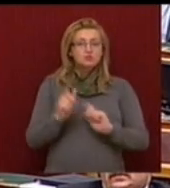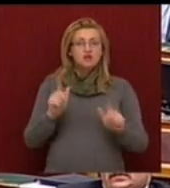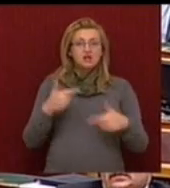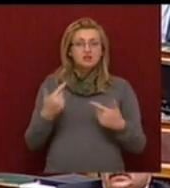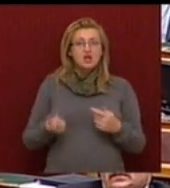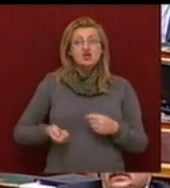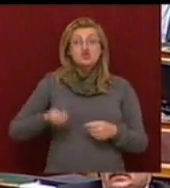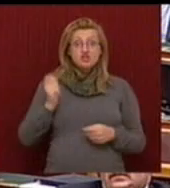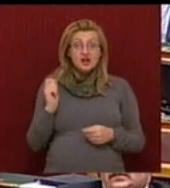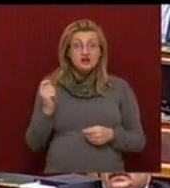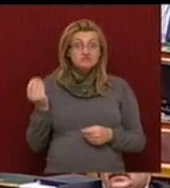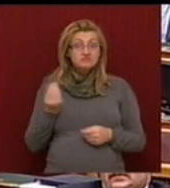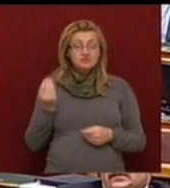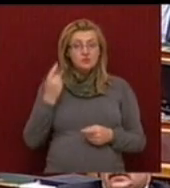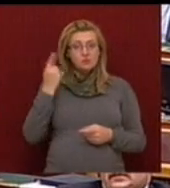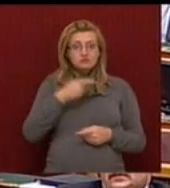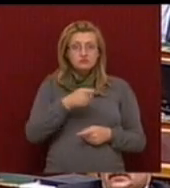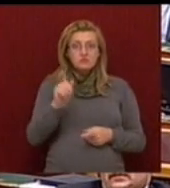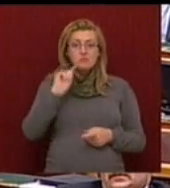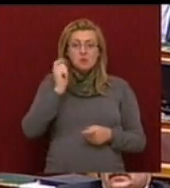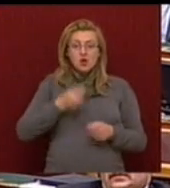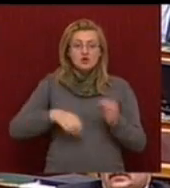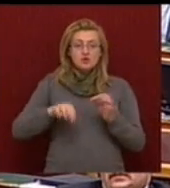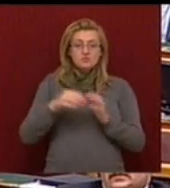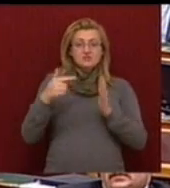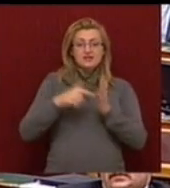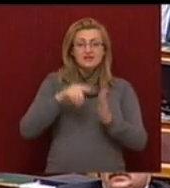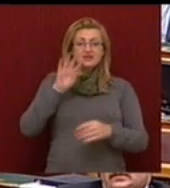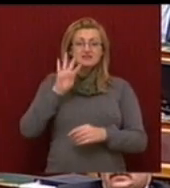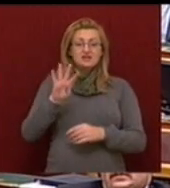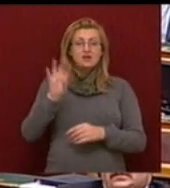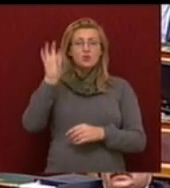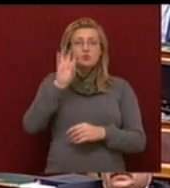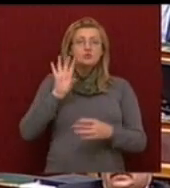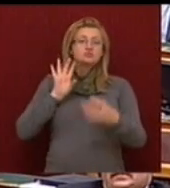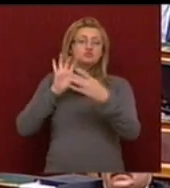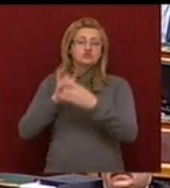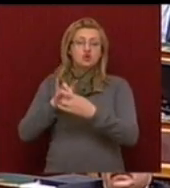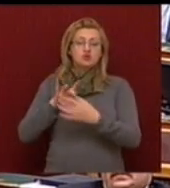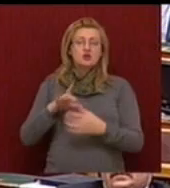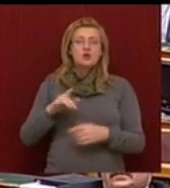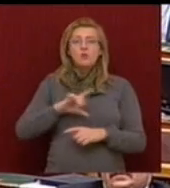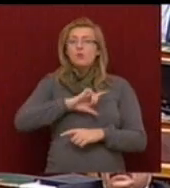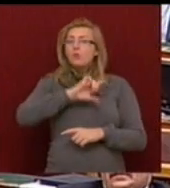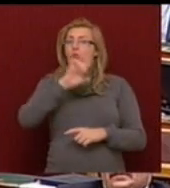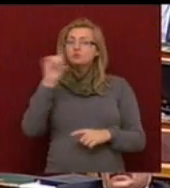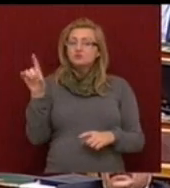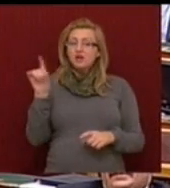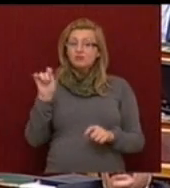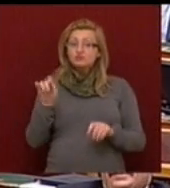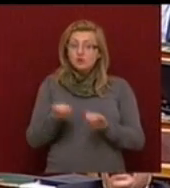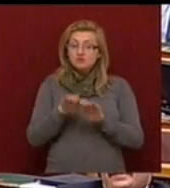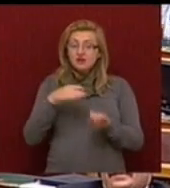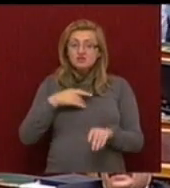Gondoljuk el, hogy Magyarország 2004-es Európai Uniós csatlakozása óta a képviselőtársaim